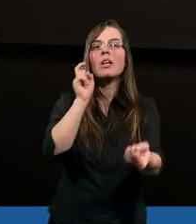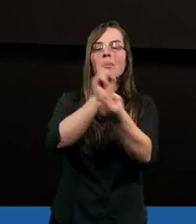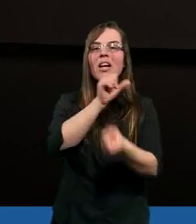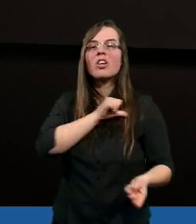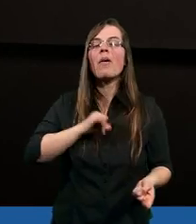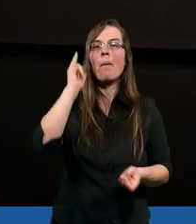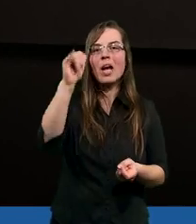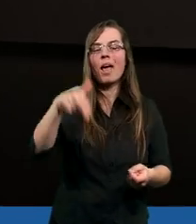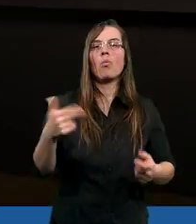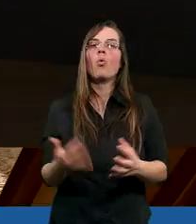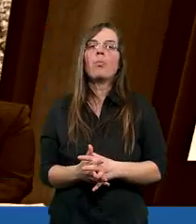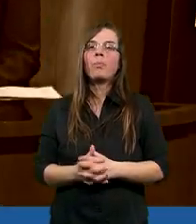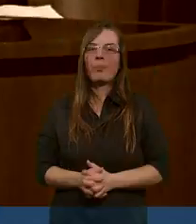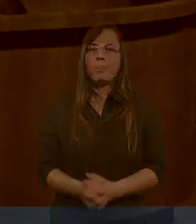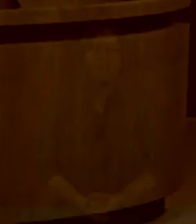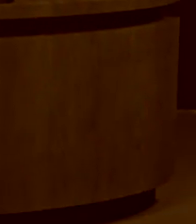sprzeciwianie się jemu.